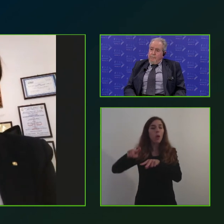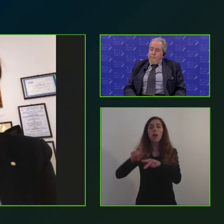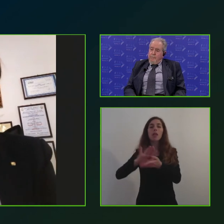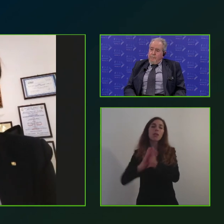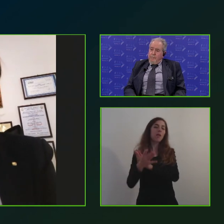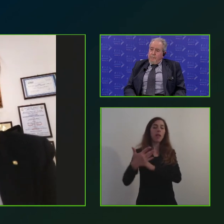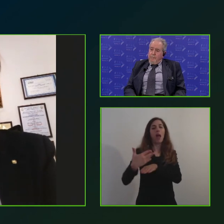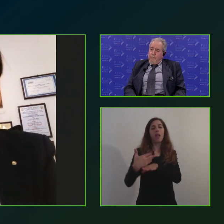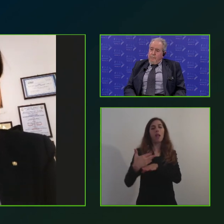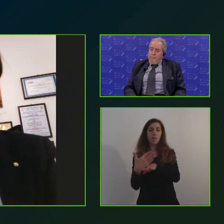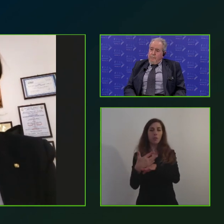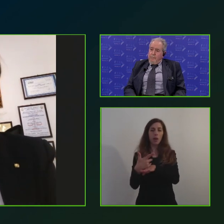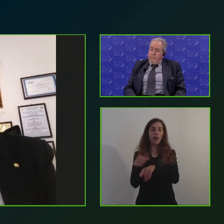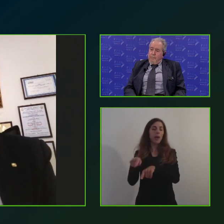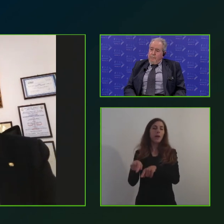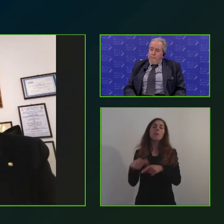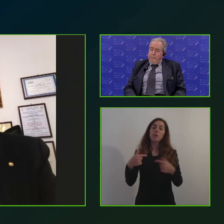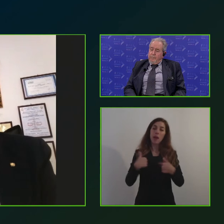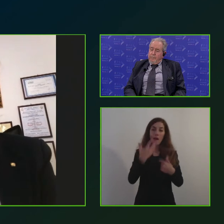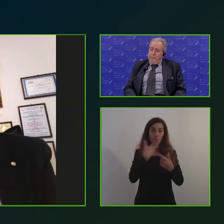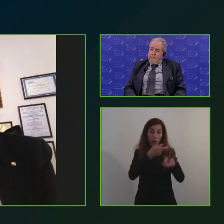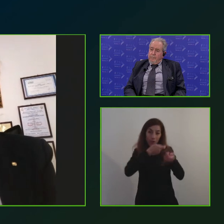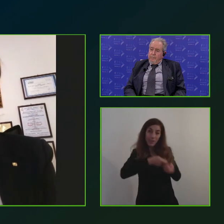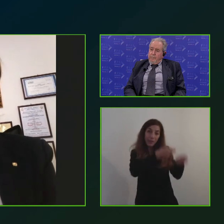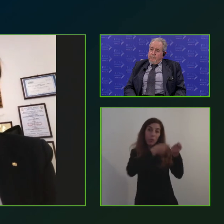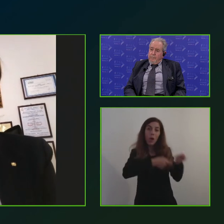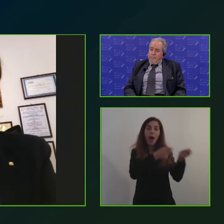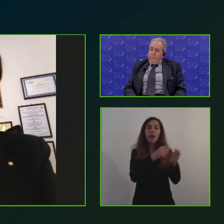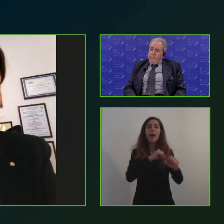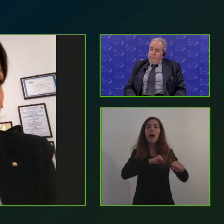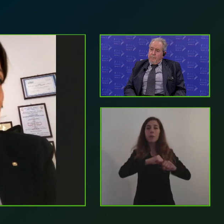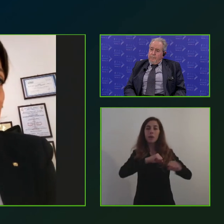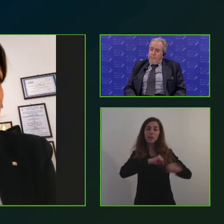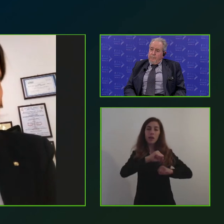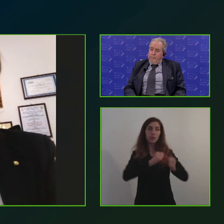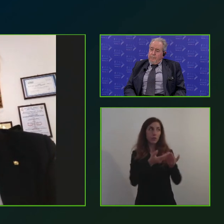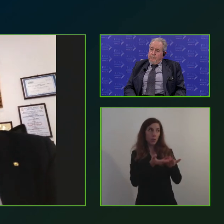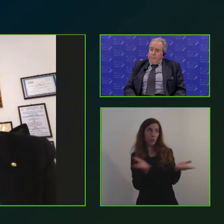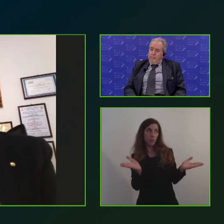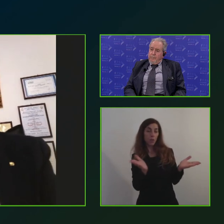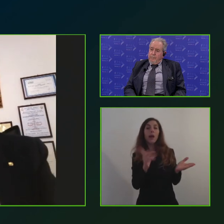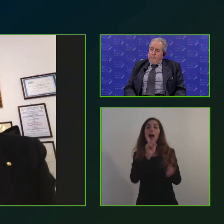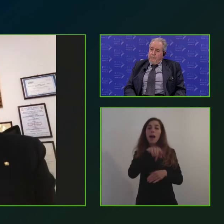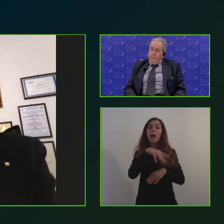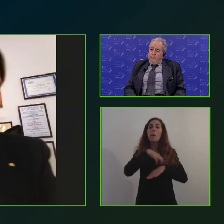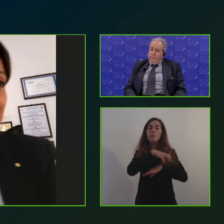io vorrei stimolare la pubblica amministrazione il ministro che anche